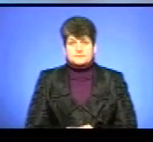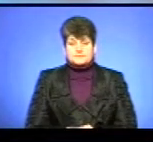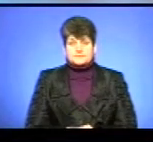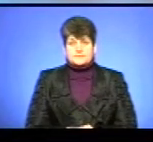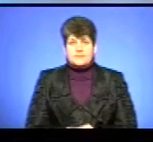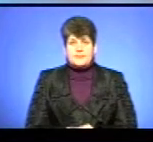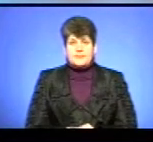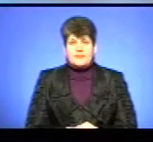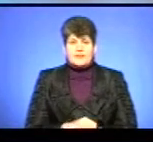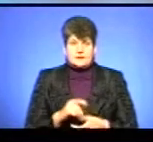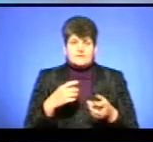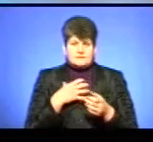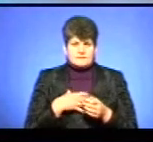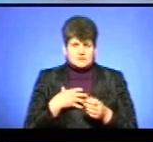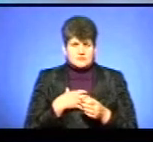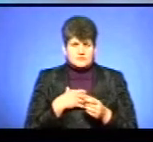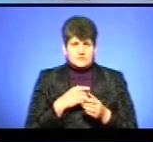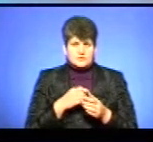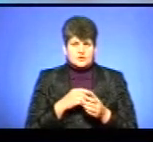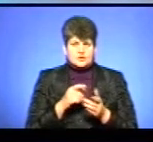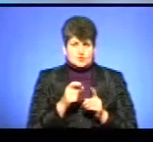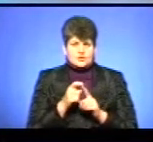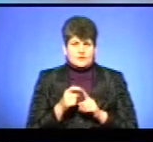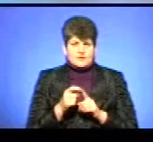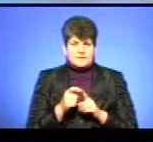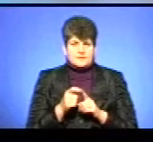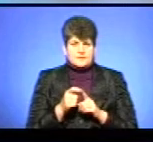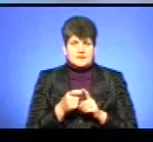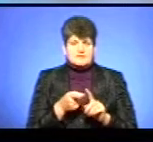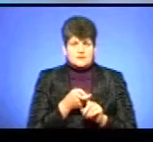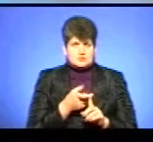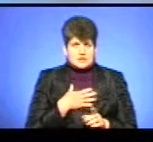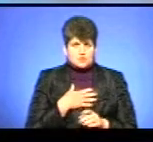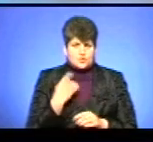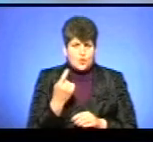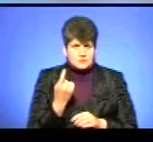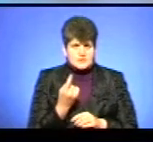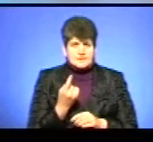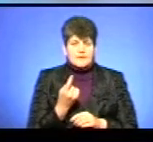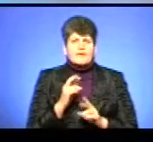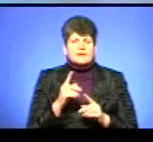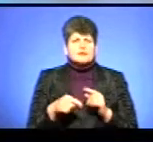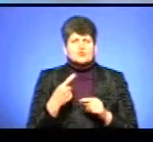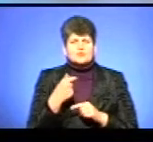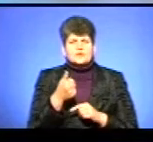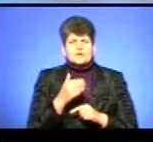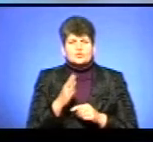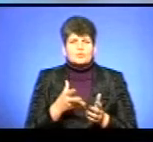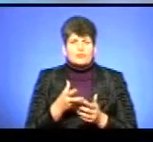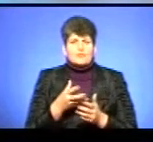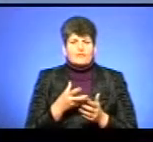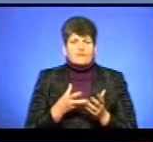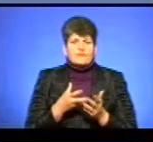Скажіть, чи актуальні слова пані Оляни Супрунстос і стосовно нашої області, і як на наступний рік ми будемо фінансувати